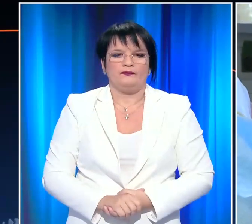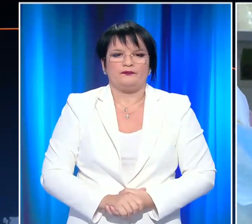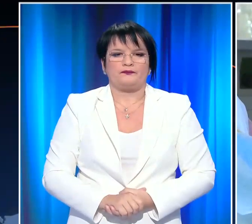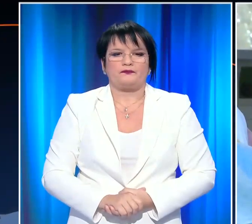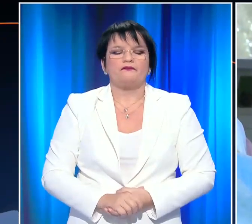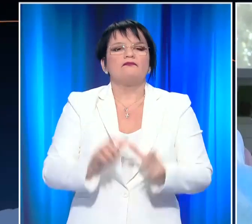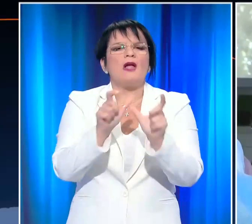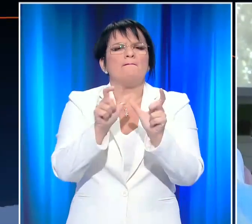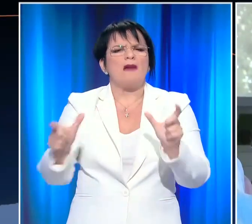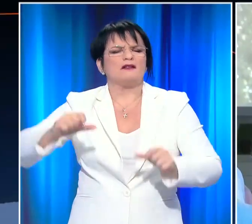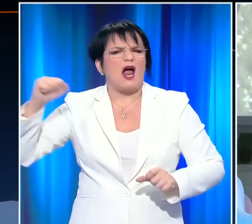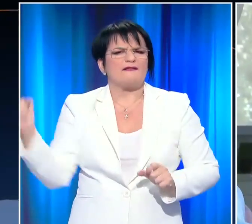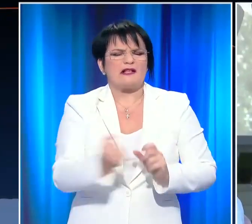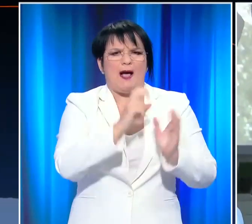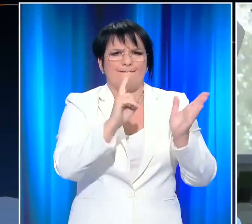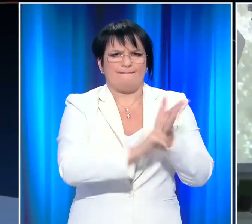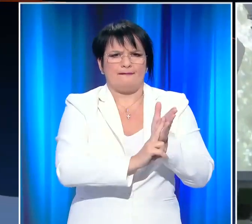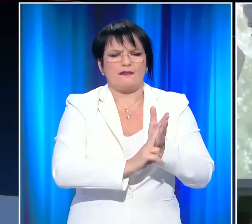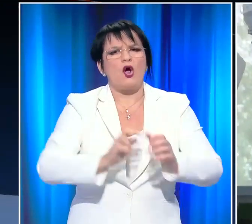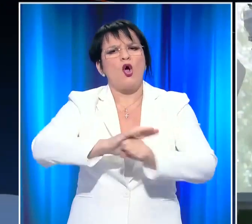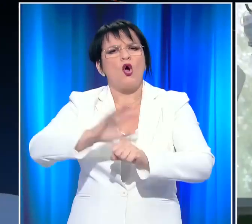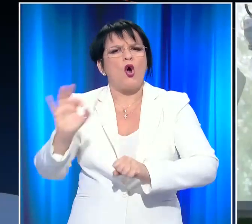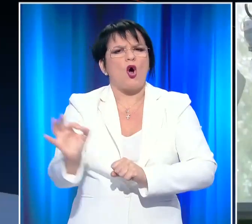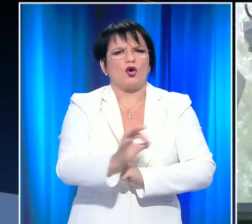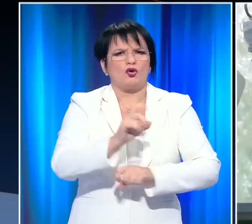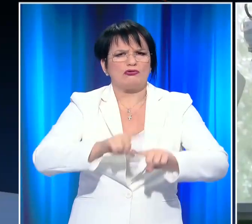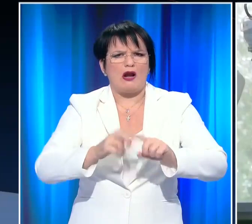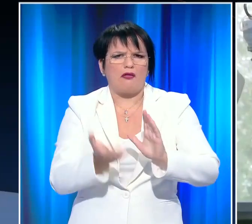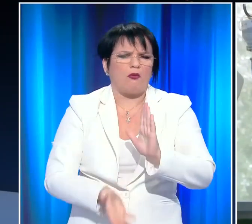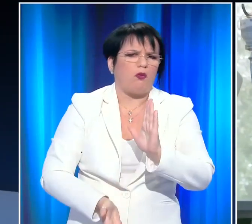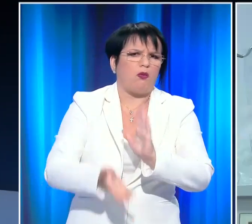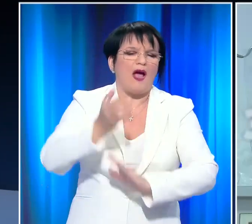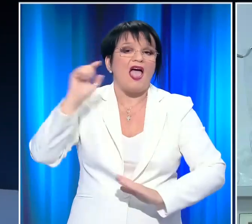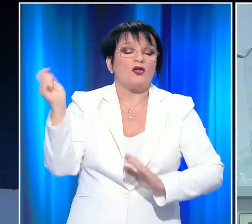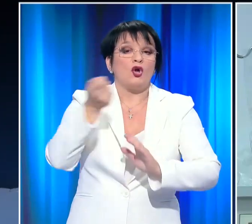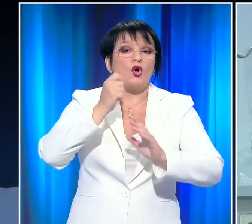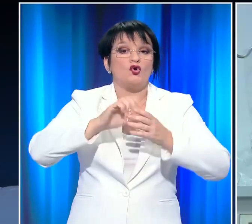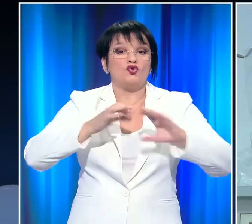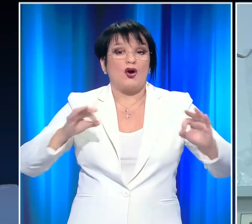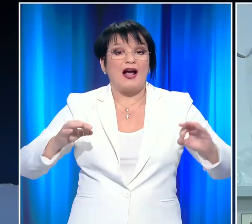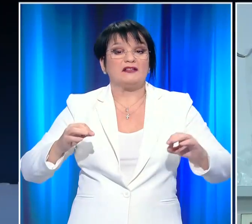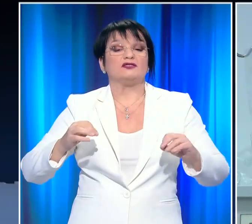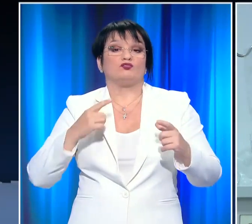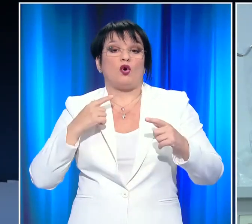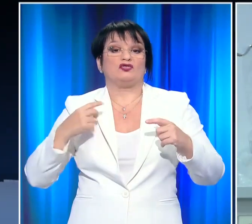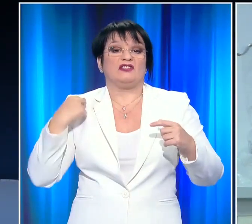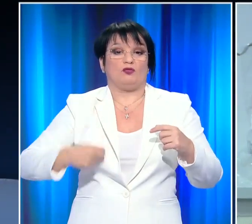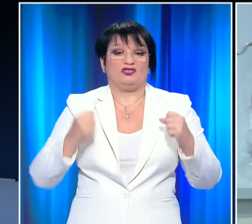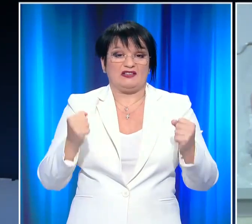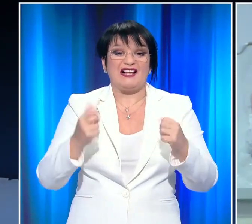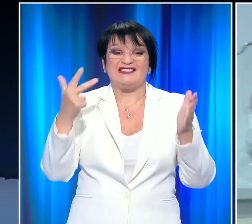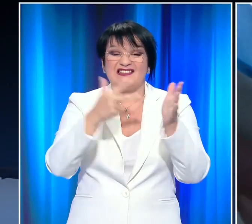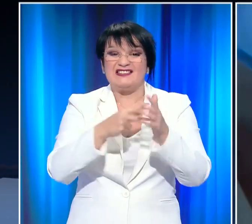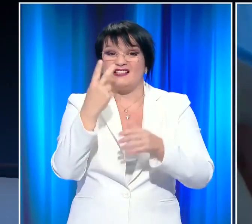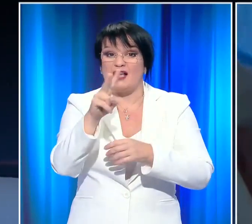Παρά τα αυστηρά μέτρα του lockdown, ο κορονοϊός καλπάζει στη χώρα μας με τον Νεοδήνα να κοινώνει χτες 3.000 227 νέα